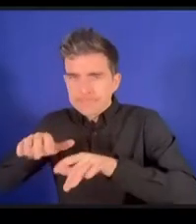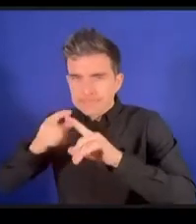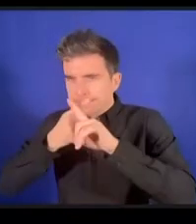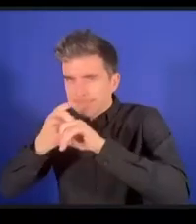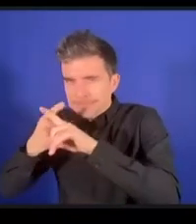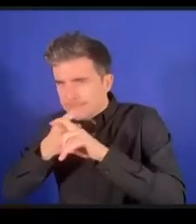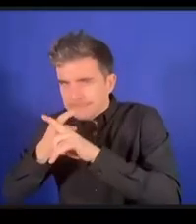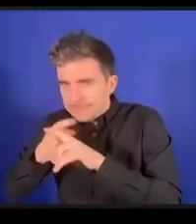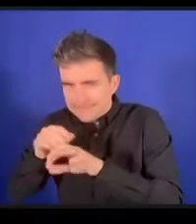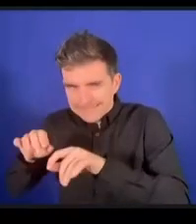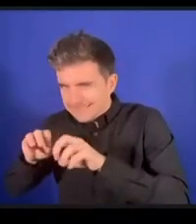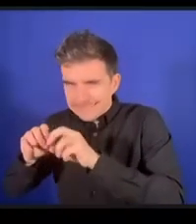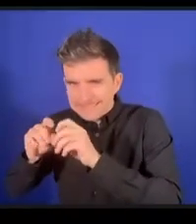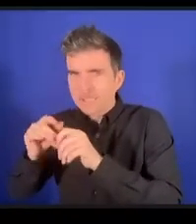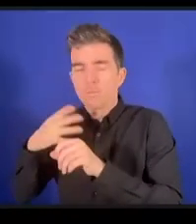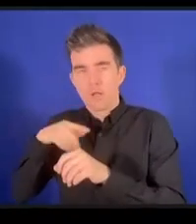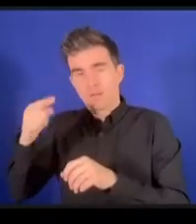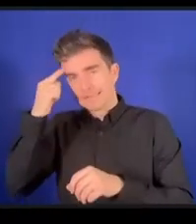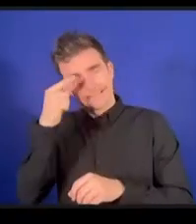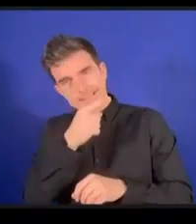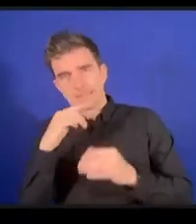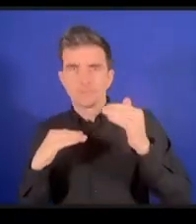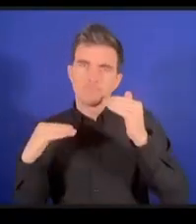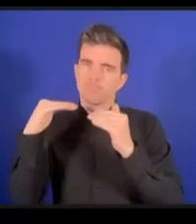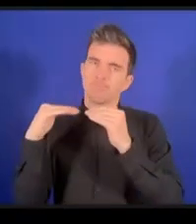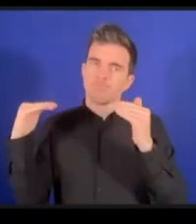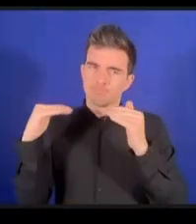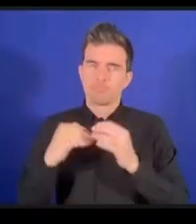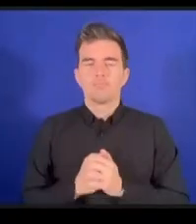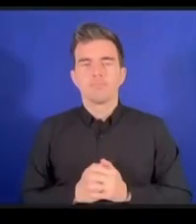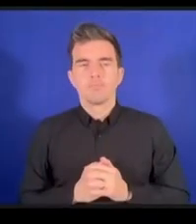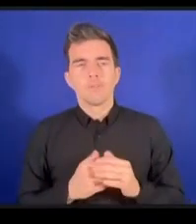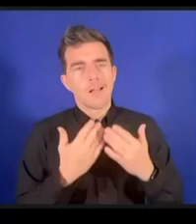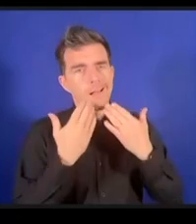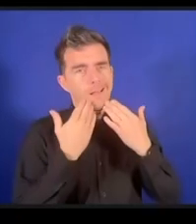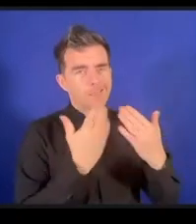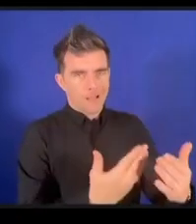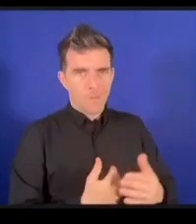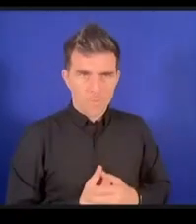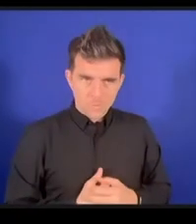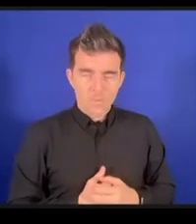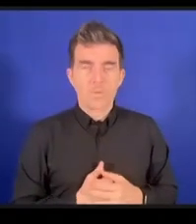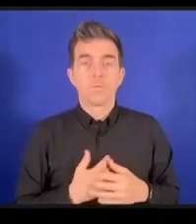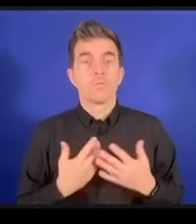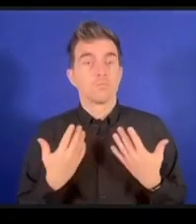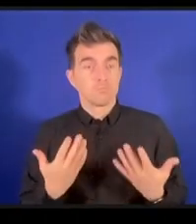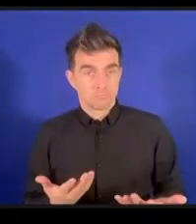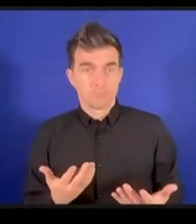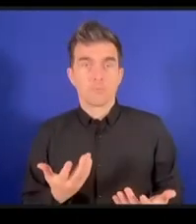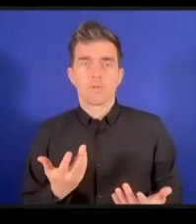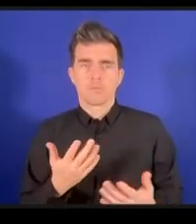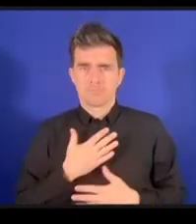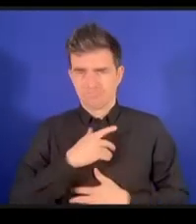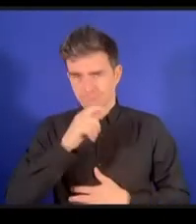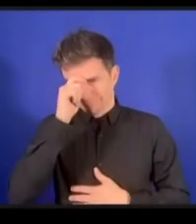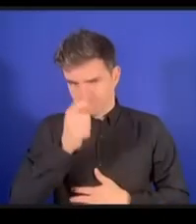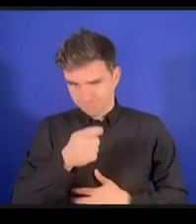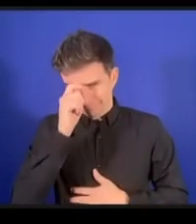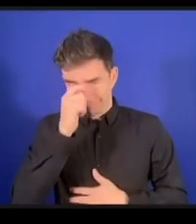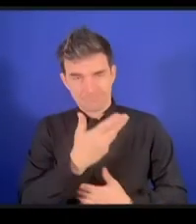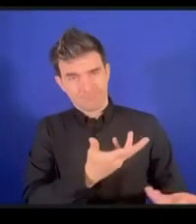ありがとうございますサーフさんもいらしてくださって本当にありがとうございます質問を聞いてくださるということで喜んでいます